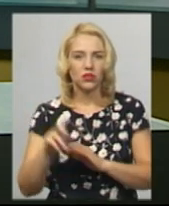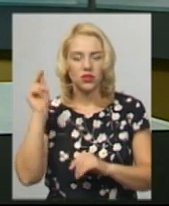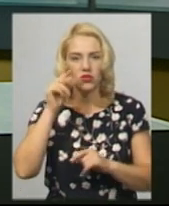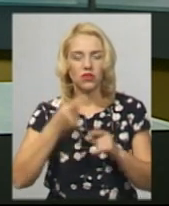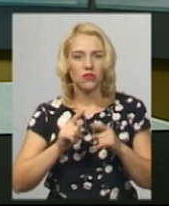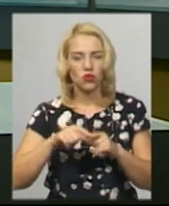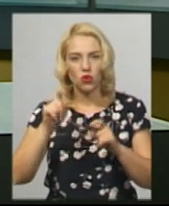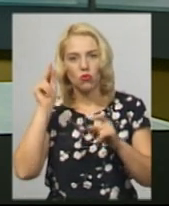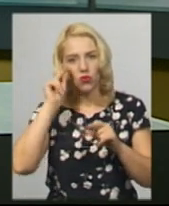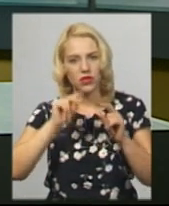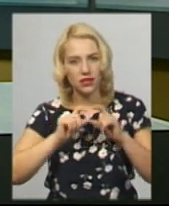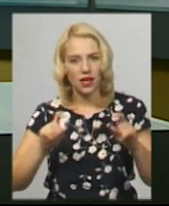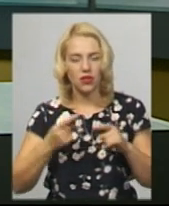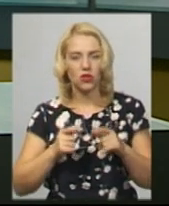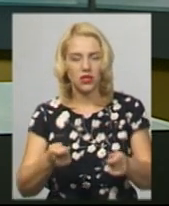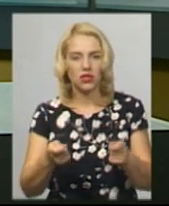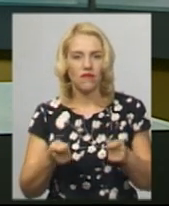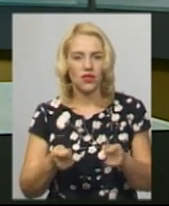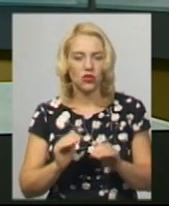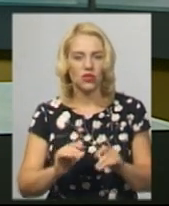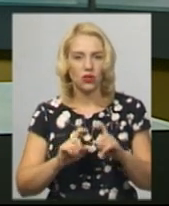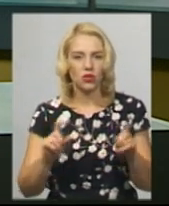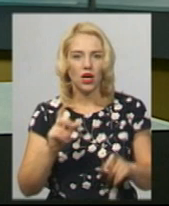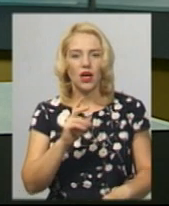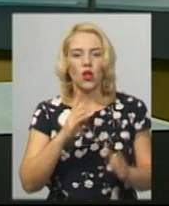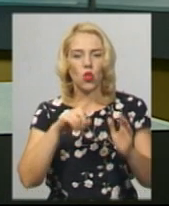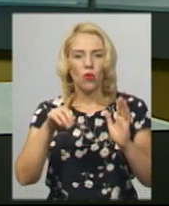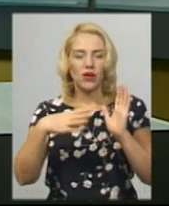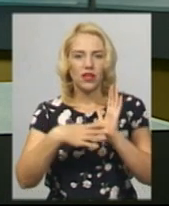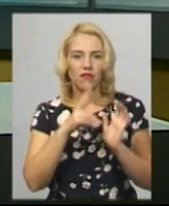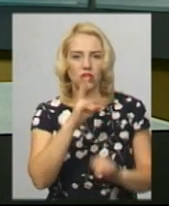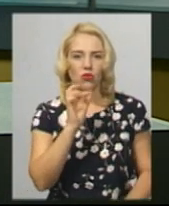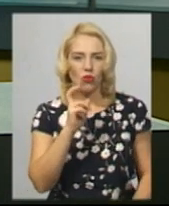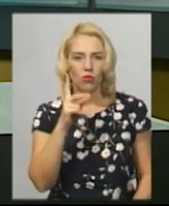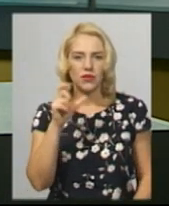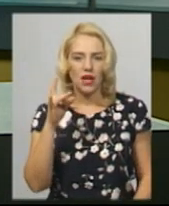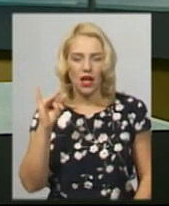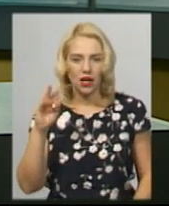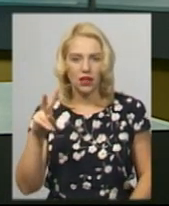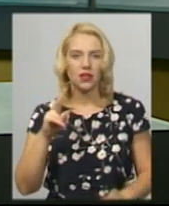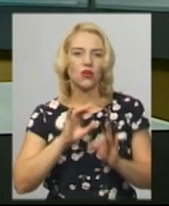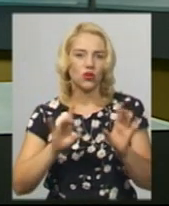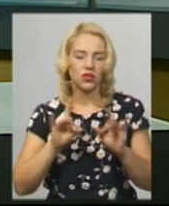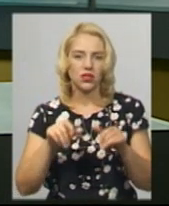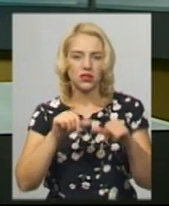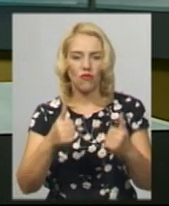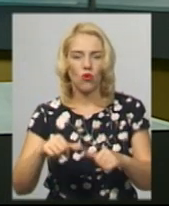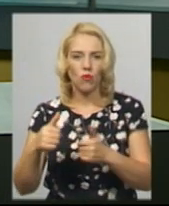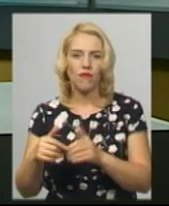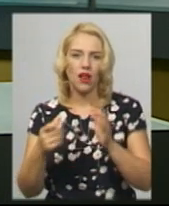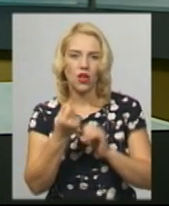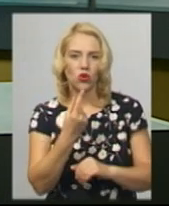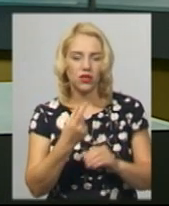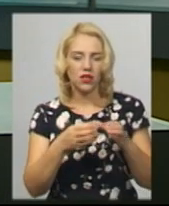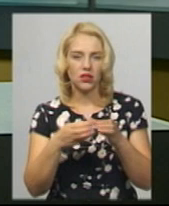у цьому закладі. Завідуюча садочку номер 9, Кобзарик Людмила Королишина розповіла, сформували 11 груп, у кожній в